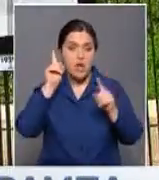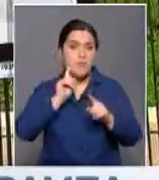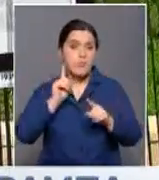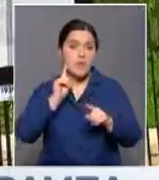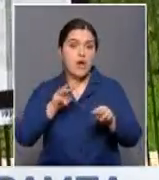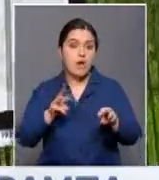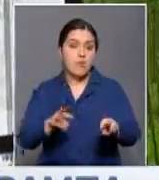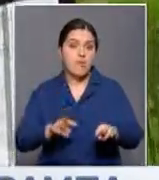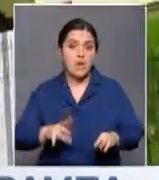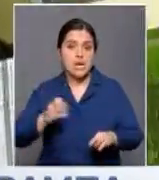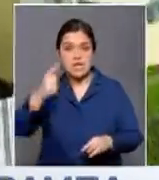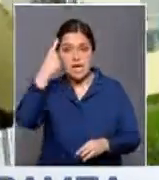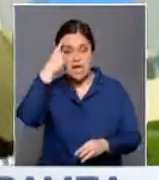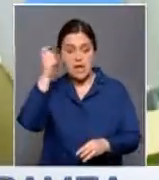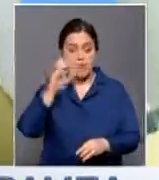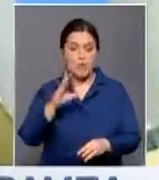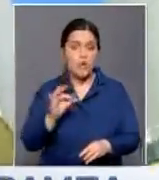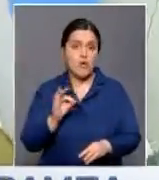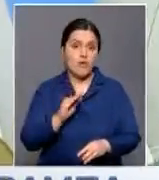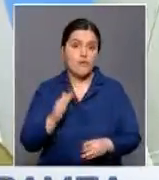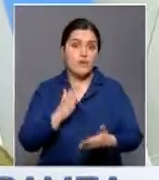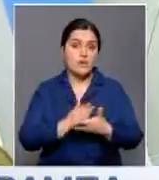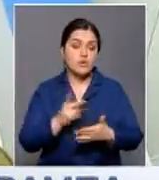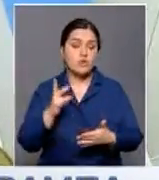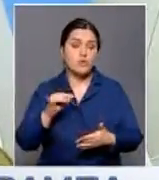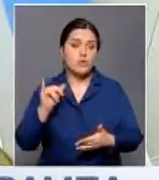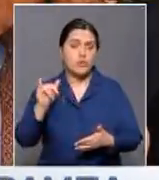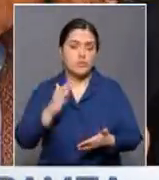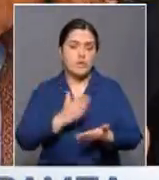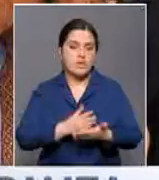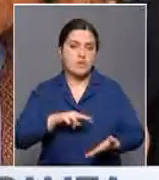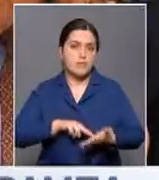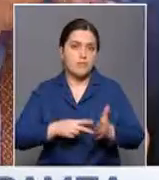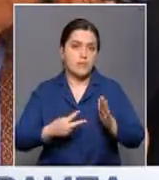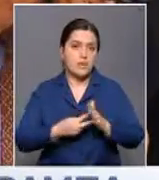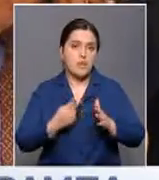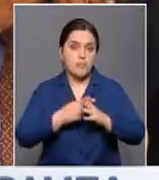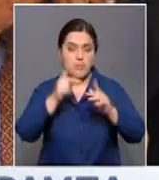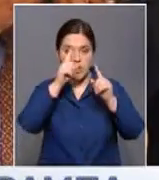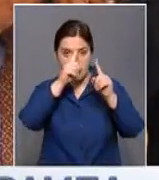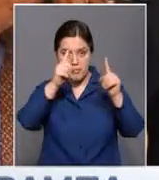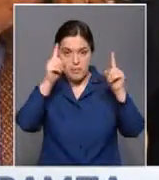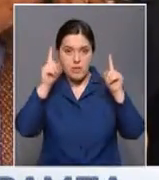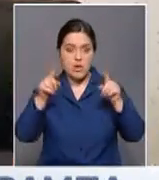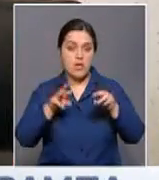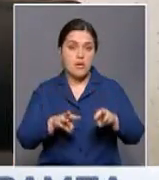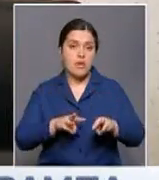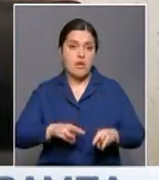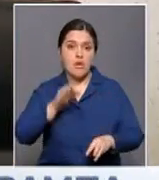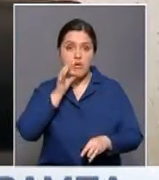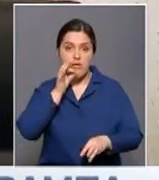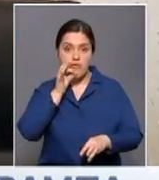правительство не объявило об этом официально, тем не менее реакция мексиканских властей была мгновенной.